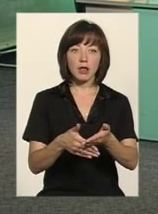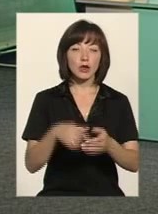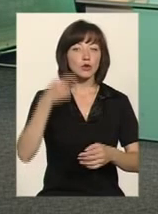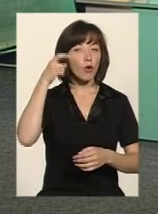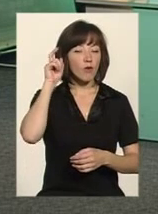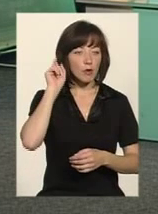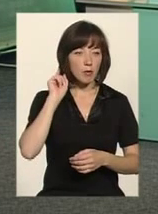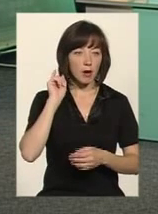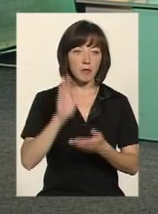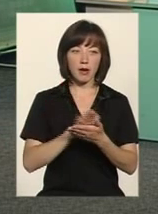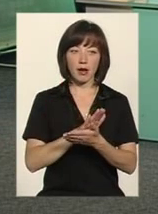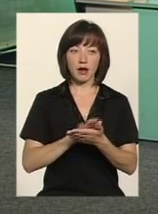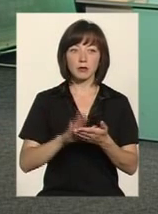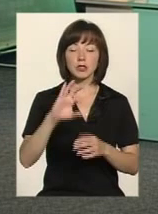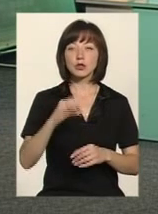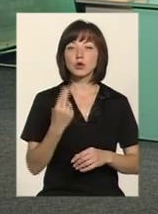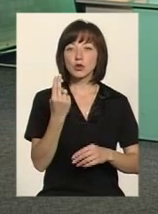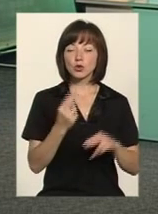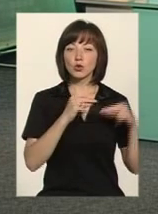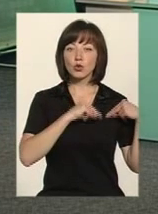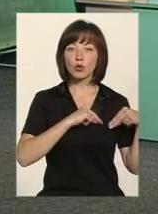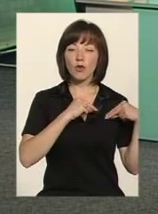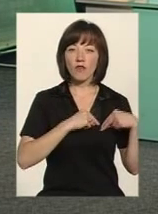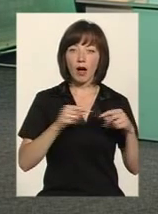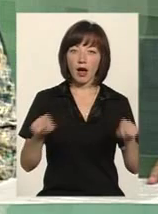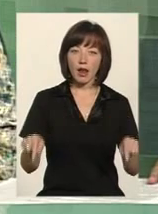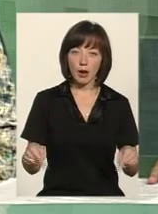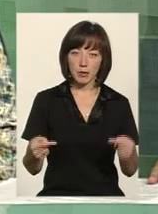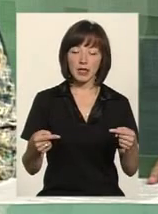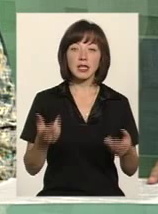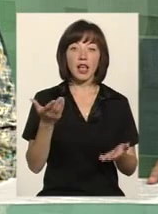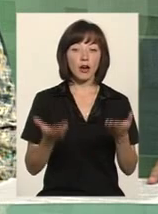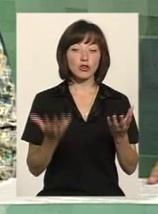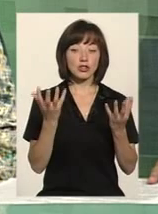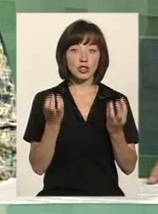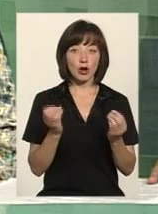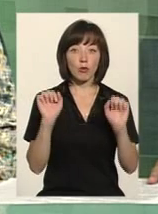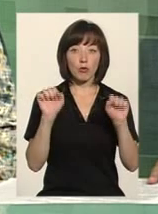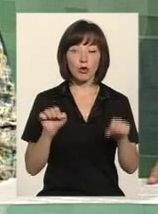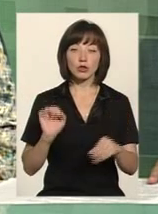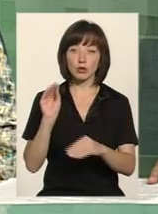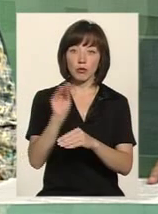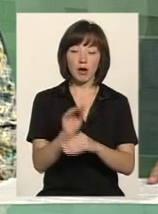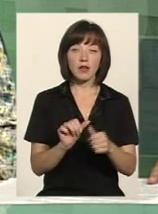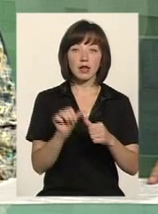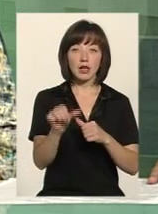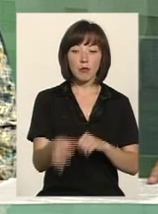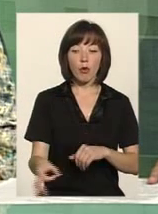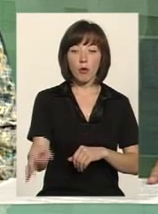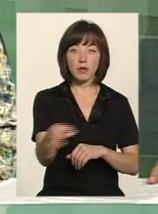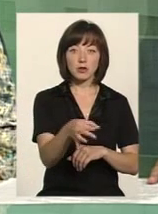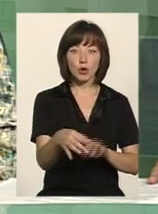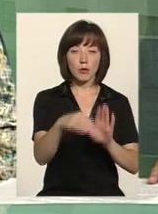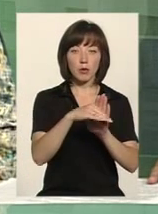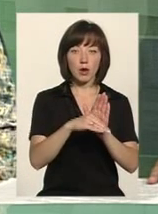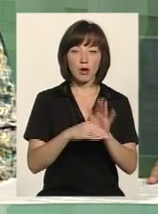слуховими апаратами, соціально-трудова меморабілітація. Якщо ще можна додати, то крім обласних заходів, обласної